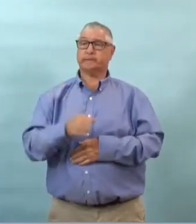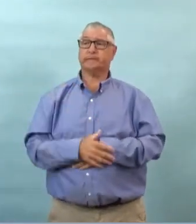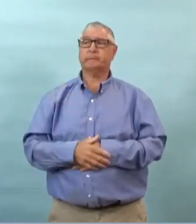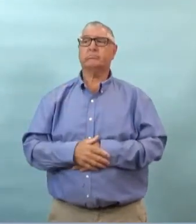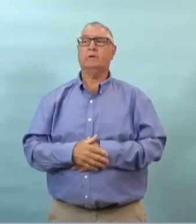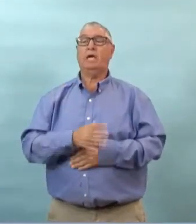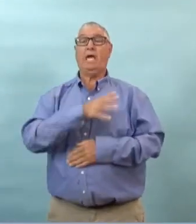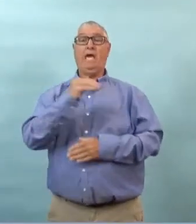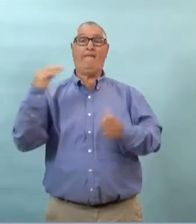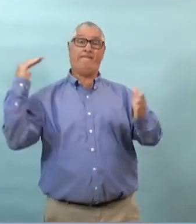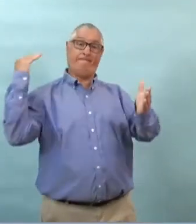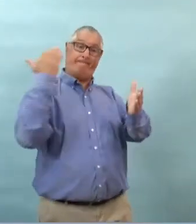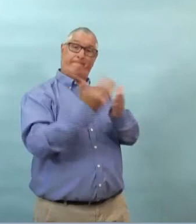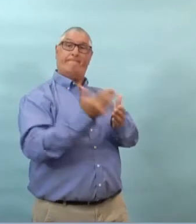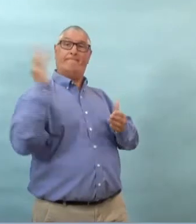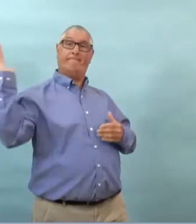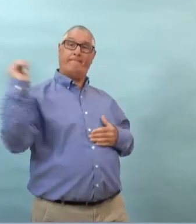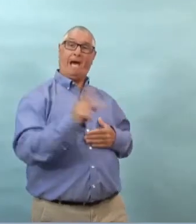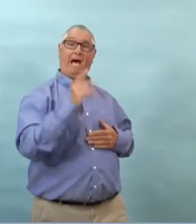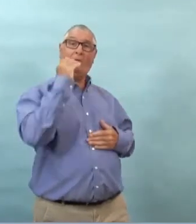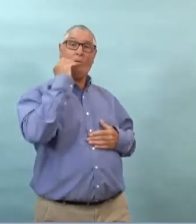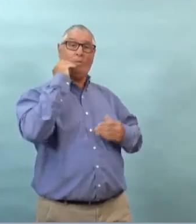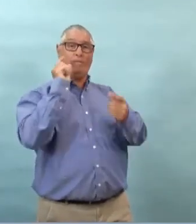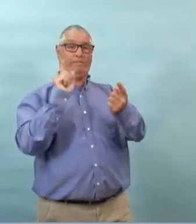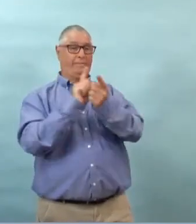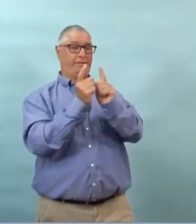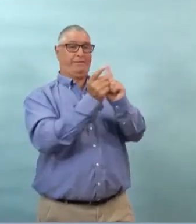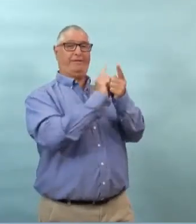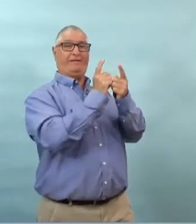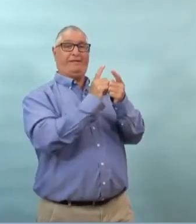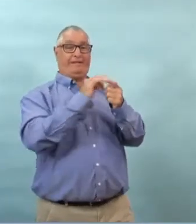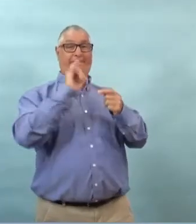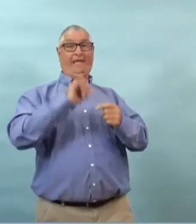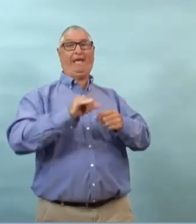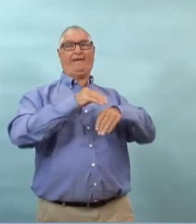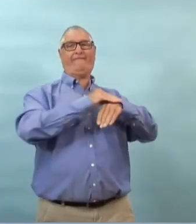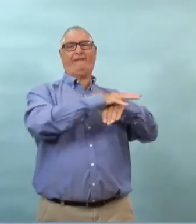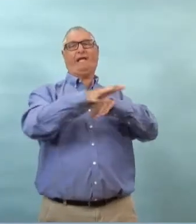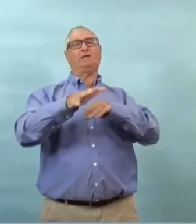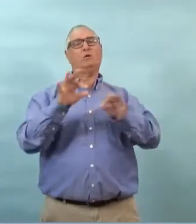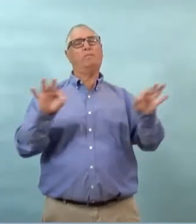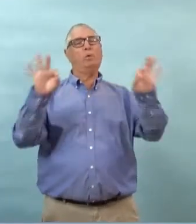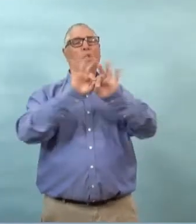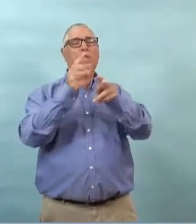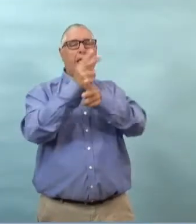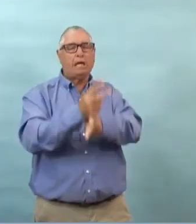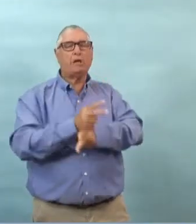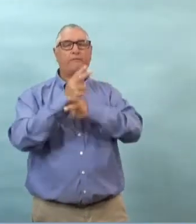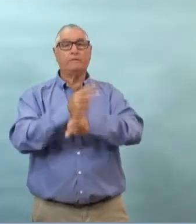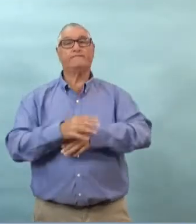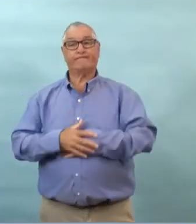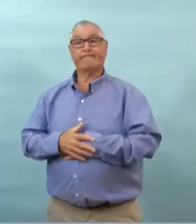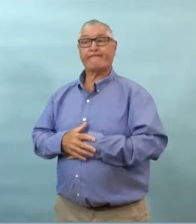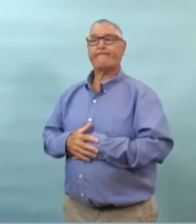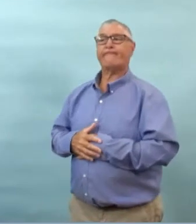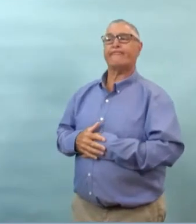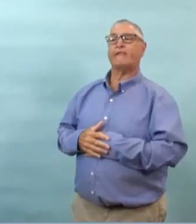rapprochés il faut qu'ils soient conscients et qu'ils soient prudents il faut prendre les précautions nécessaires